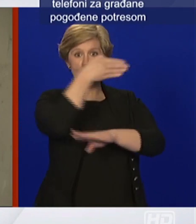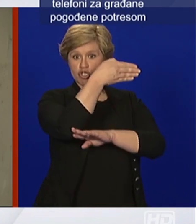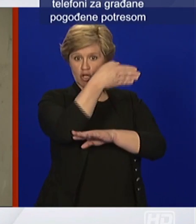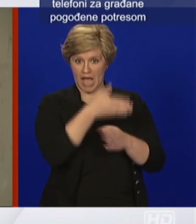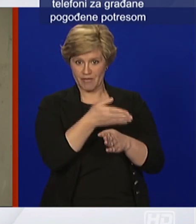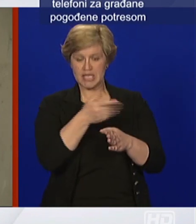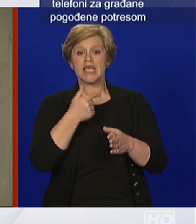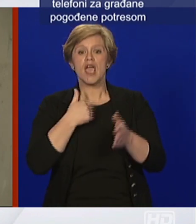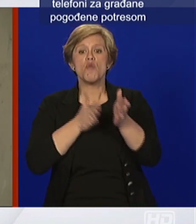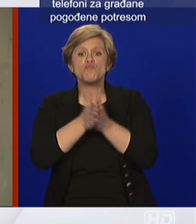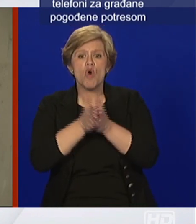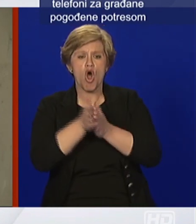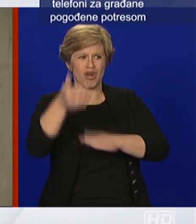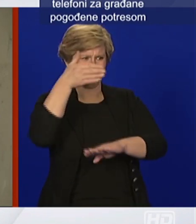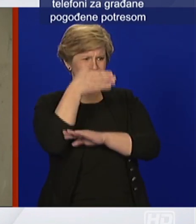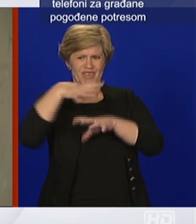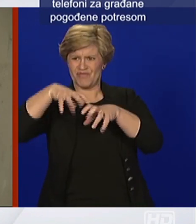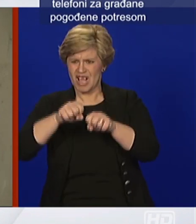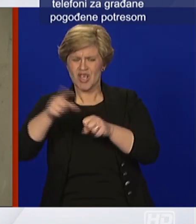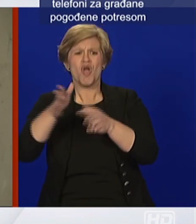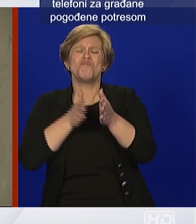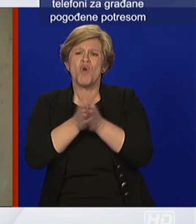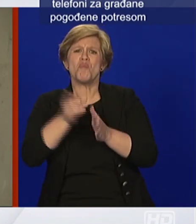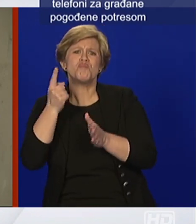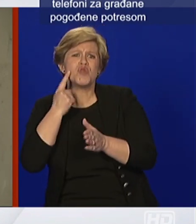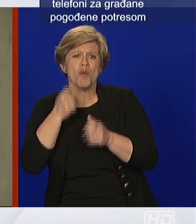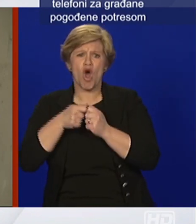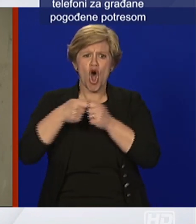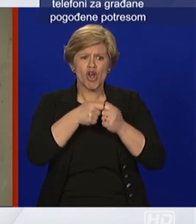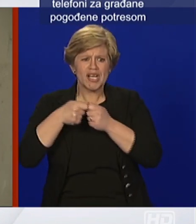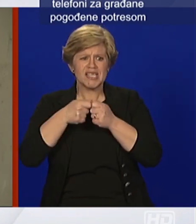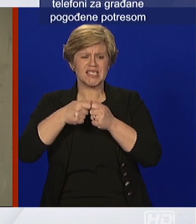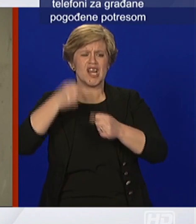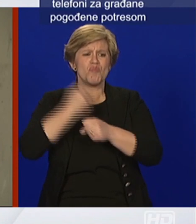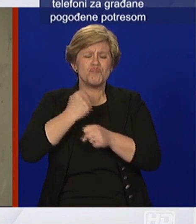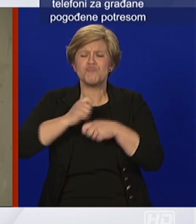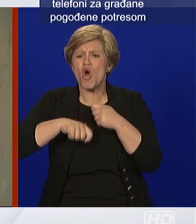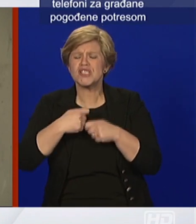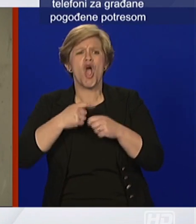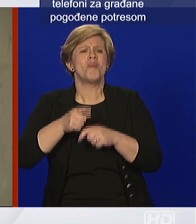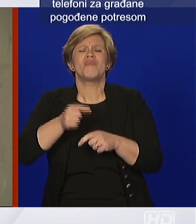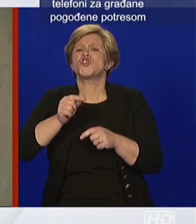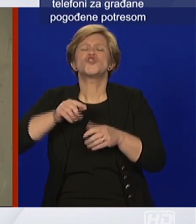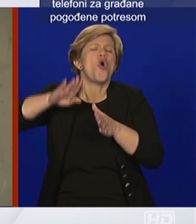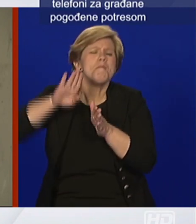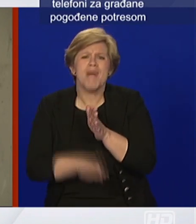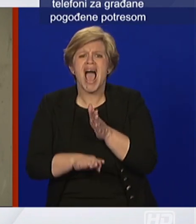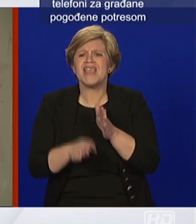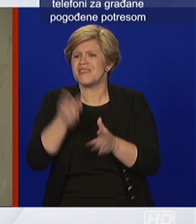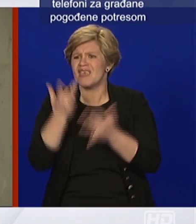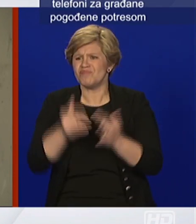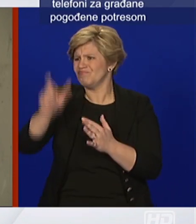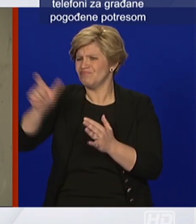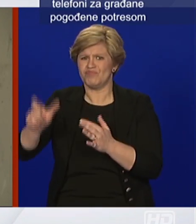poslodavce, probajte organizirati posao sa minimalnim brojem ljudi. Dakle, onaj minimum